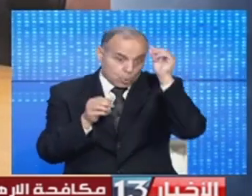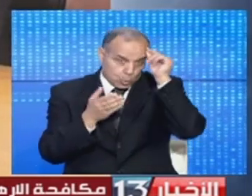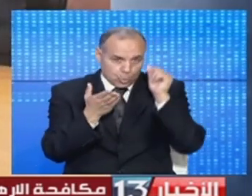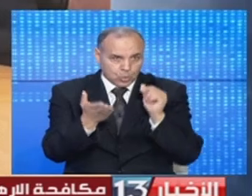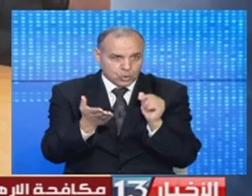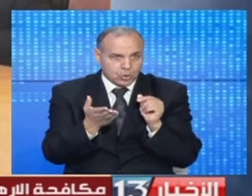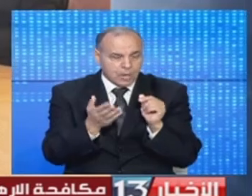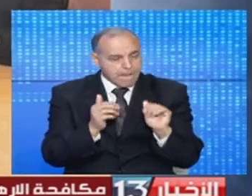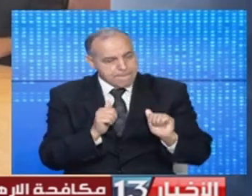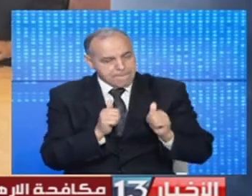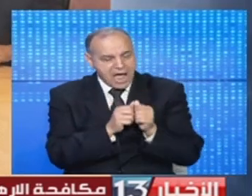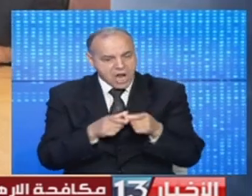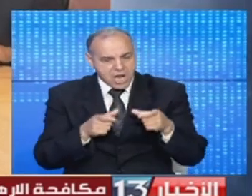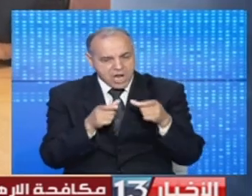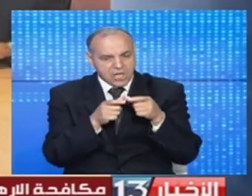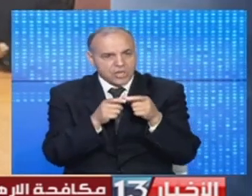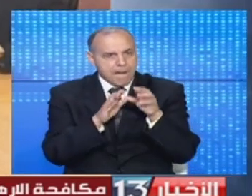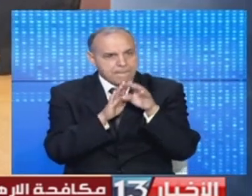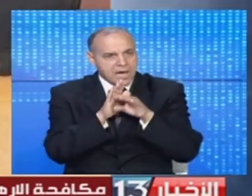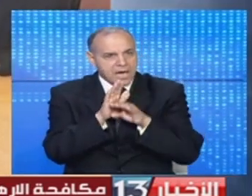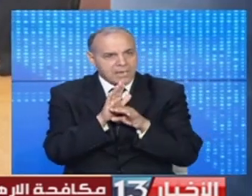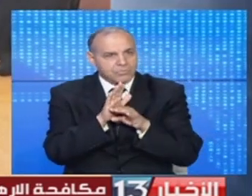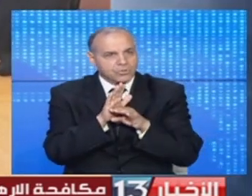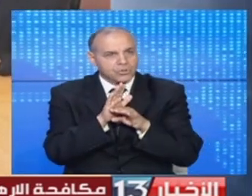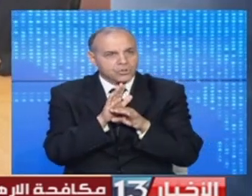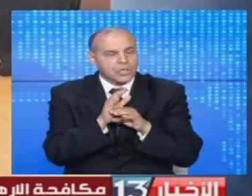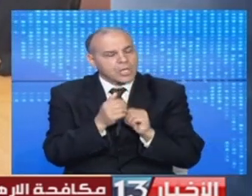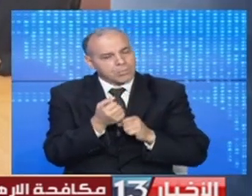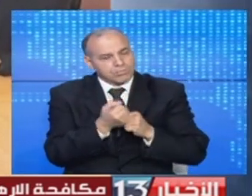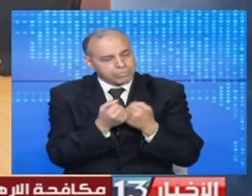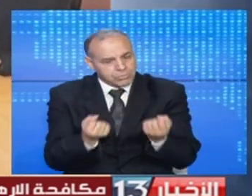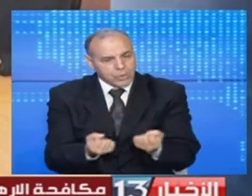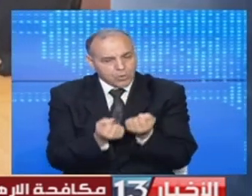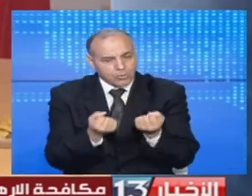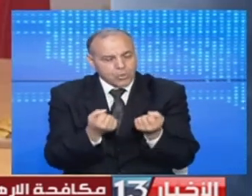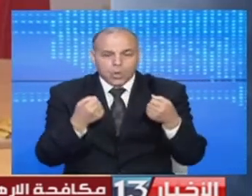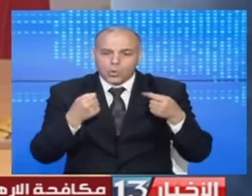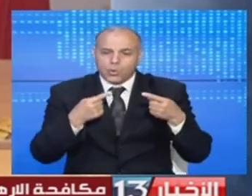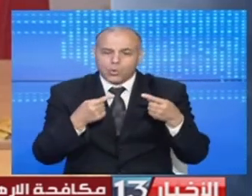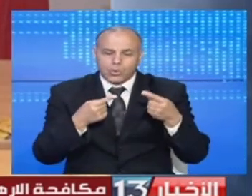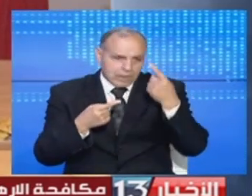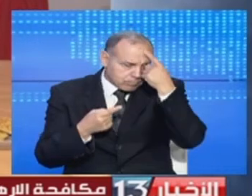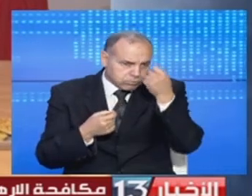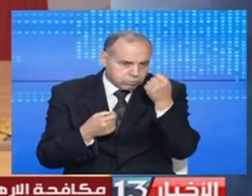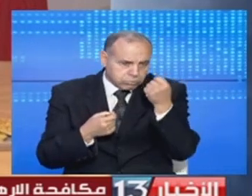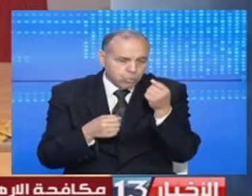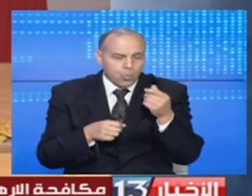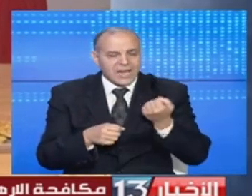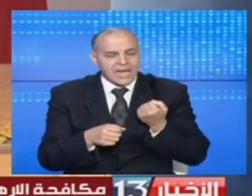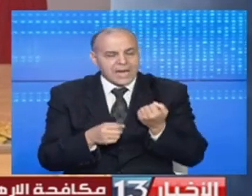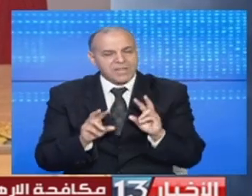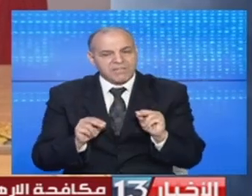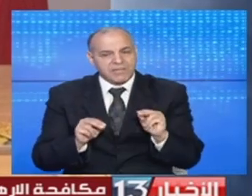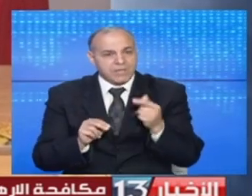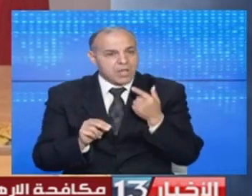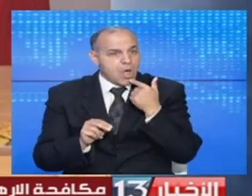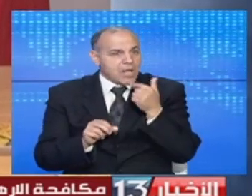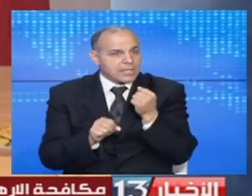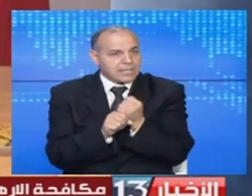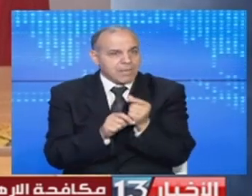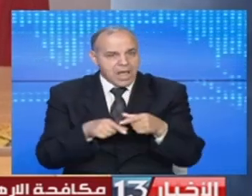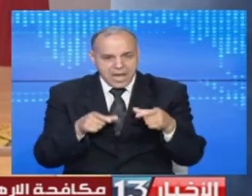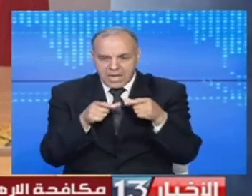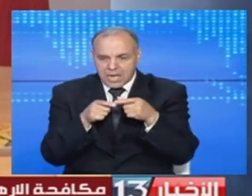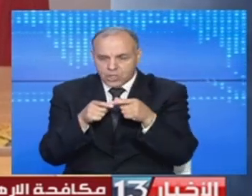التونسية في مرافقة اللجنة في خطتها الاتصالية والتحسيسية في مقاومة التطرف والإرهاب من جهة وستعمل